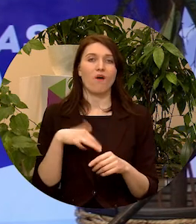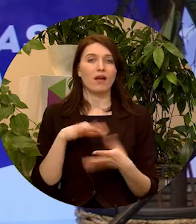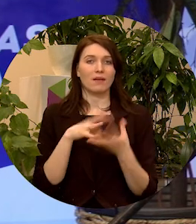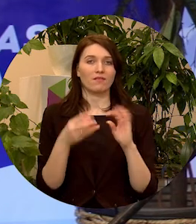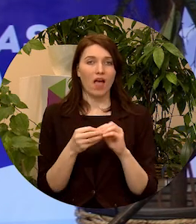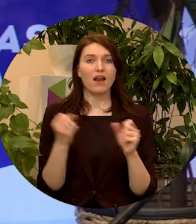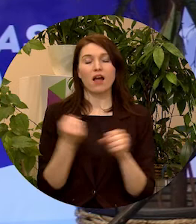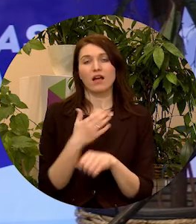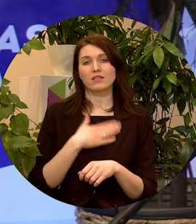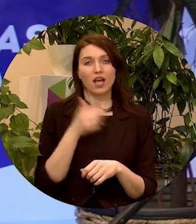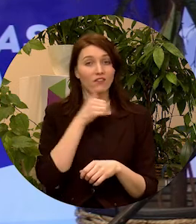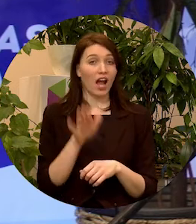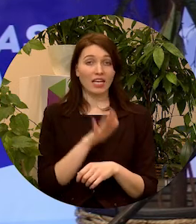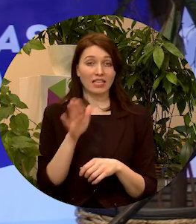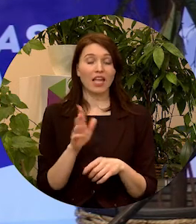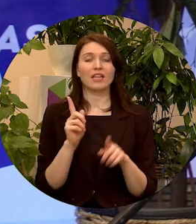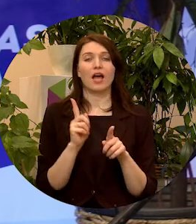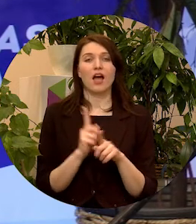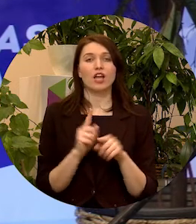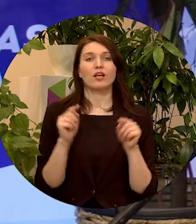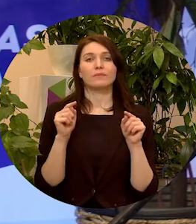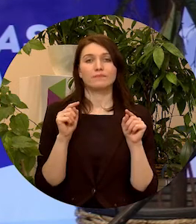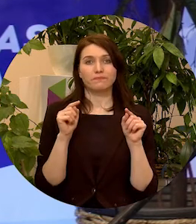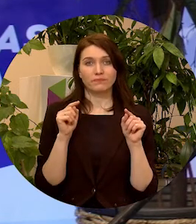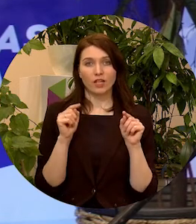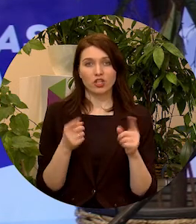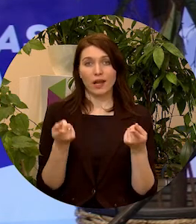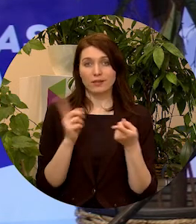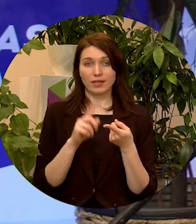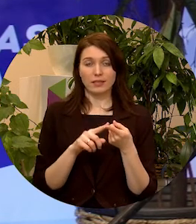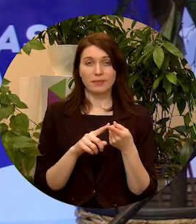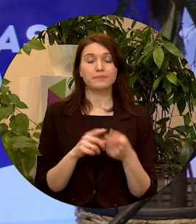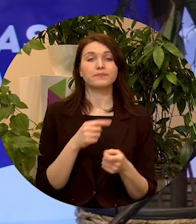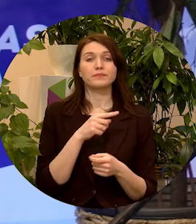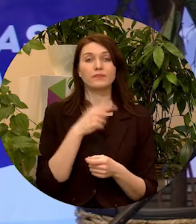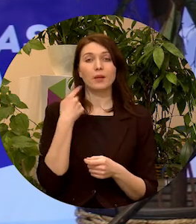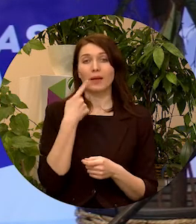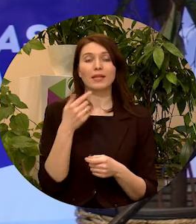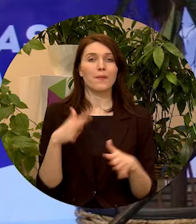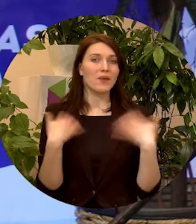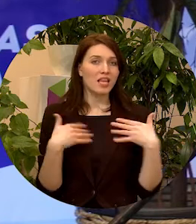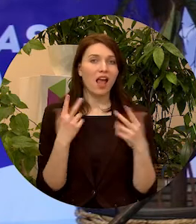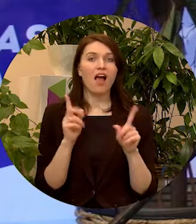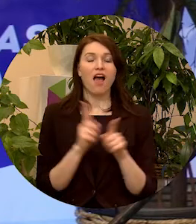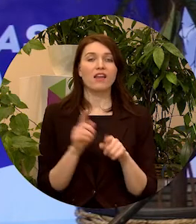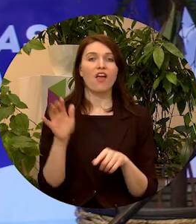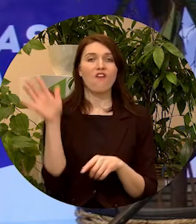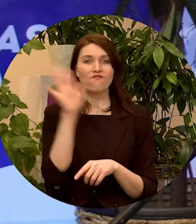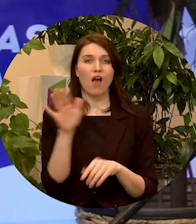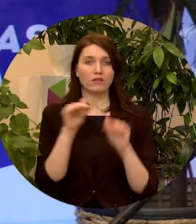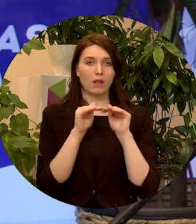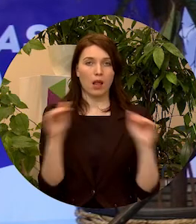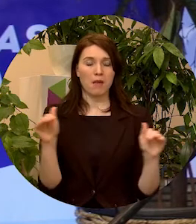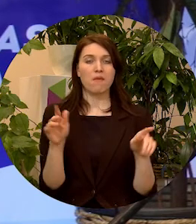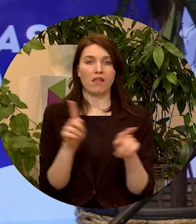vērā arī savā ikdienā. Un šeit es noteikti gribētu atzīmēt savu prieku par to, ka arī valstiskā mērogā